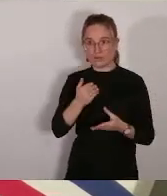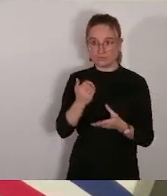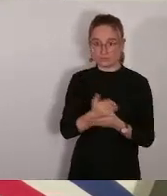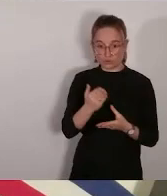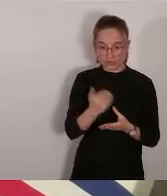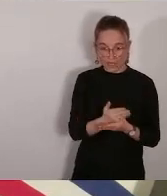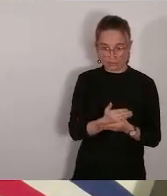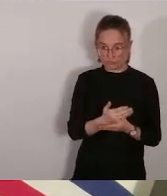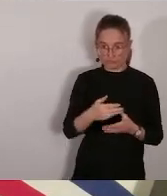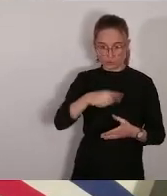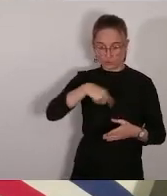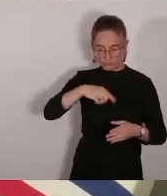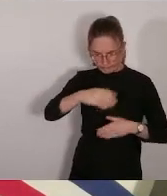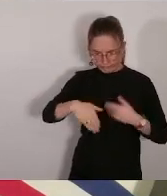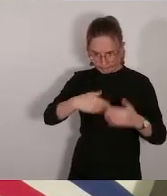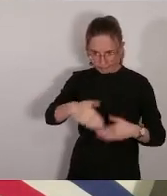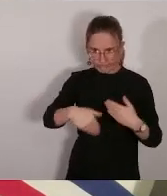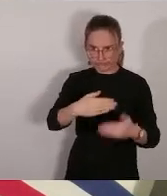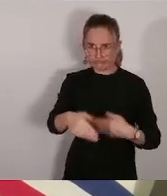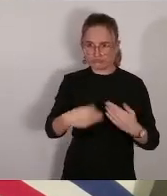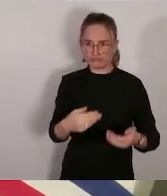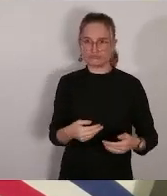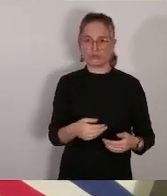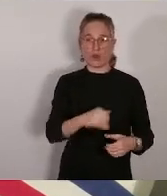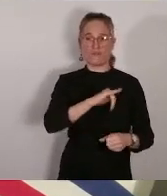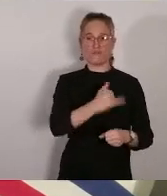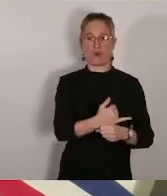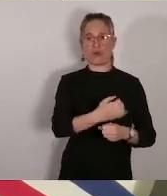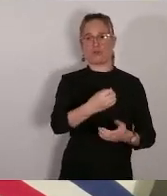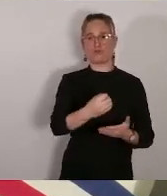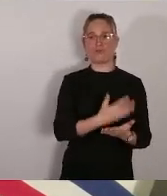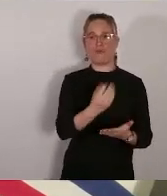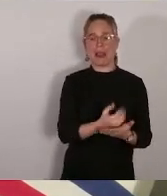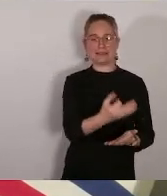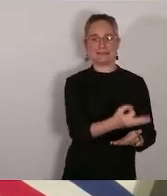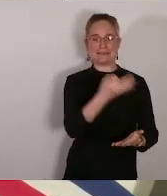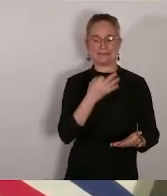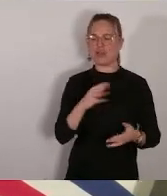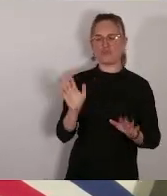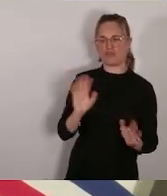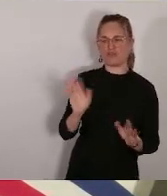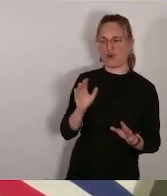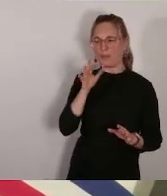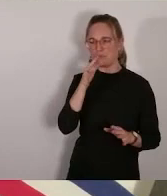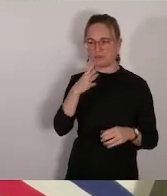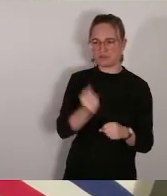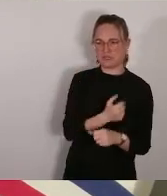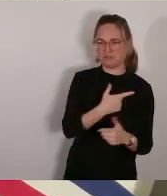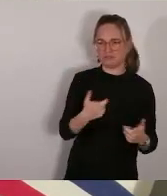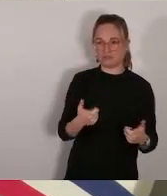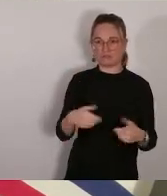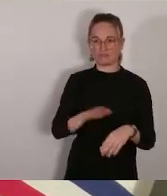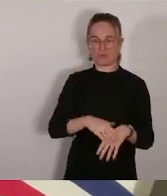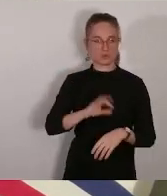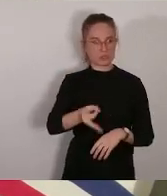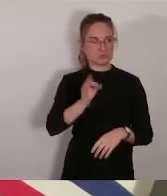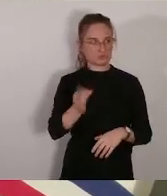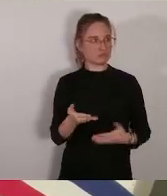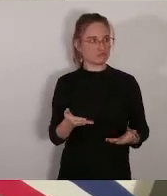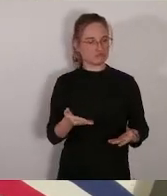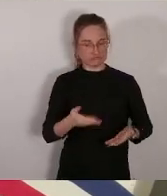disant que le chantier n'irait pas au bout et ce n'est pas vrai et je pense que oui nos entreprises elles ont besoin de soutien il a une